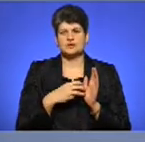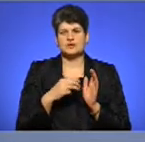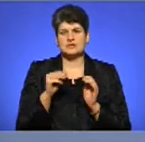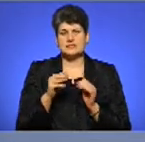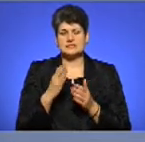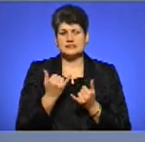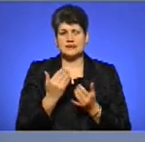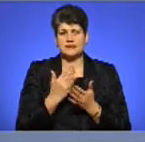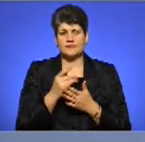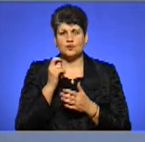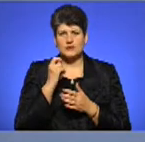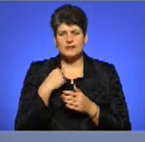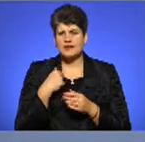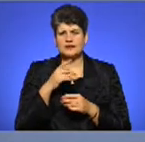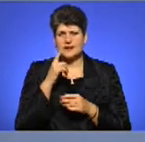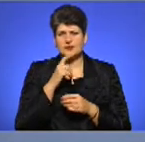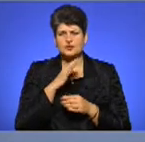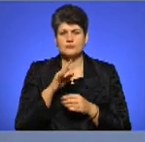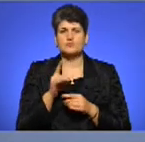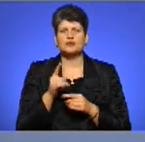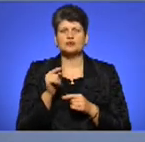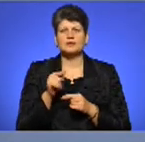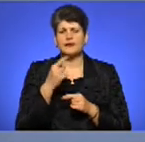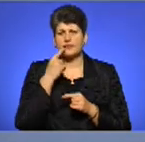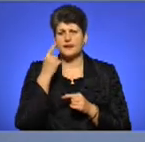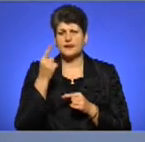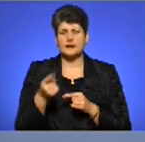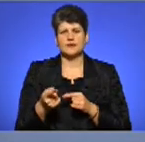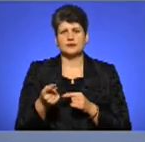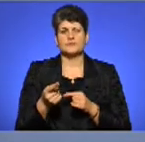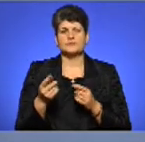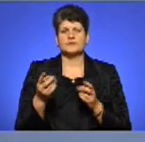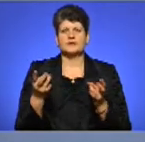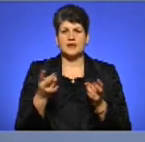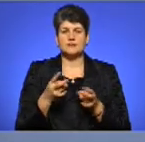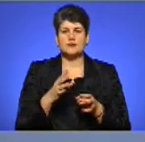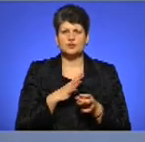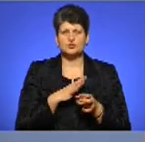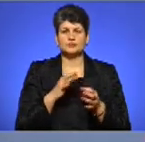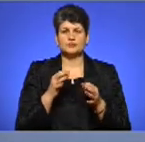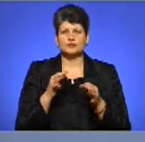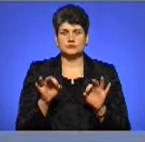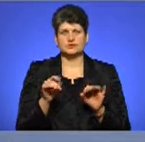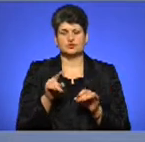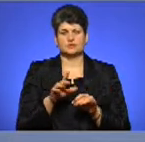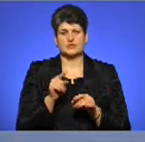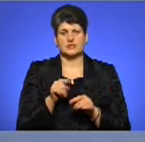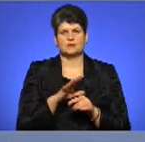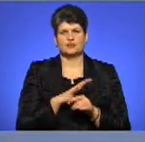І я не розумів завжди, чому так далеко треба було допустити цього, щоб їх було стільні.